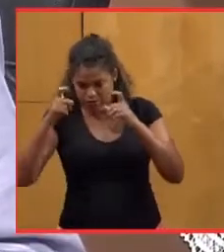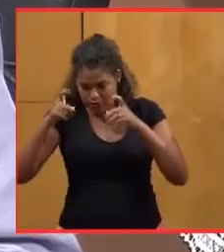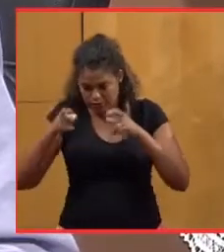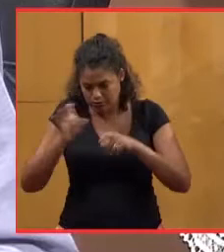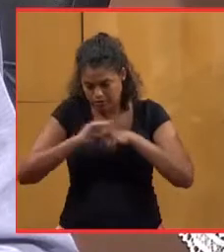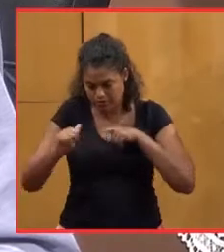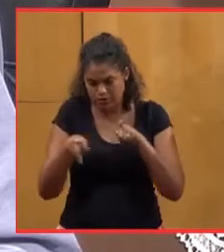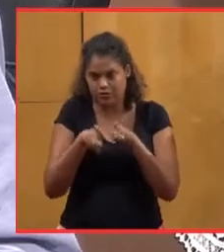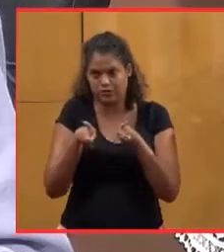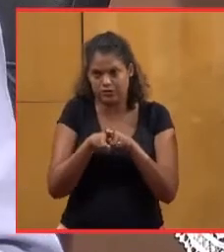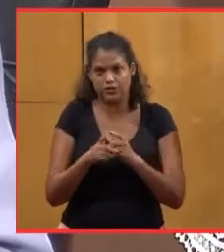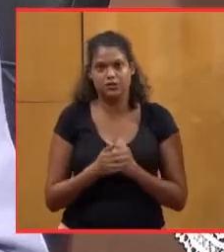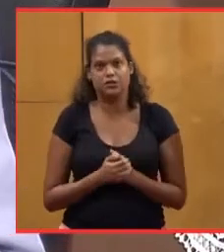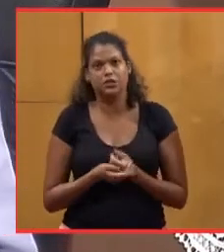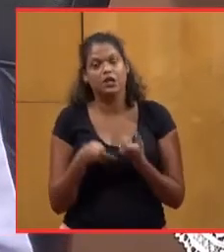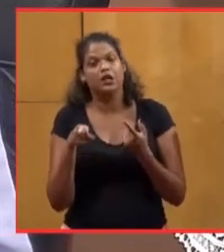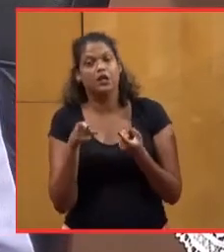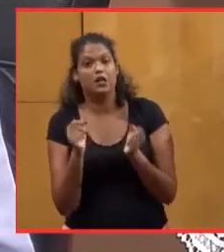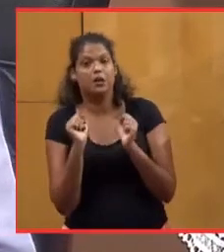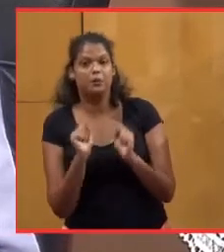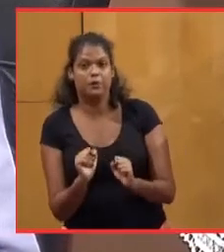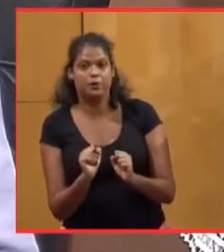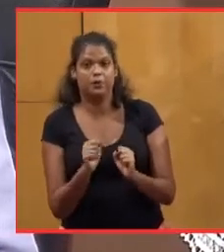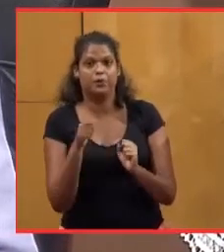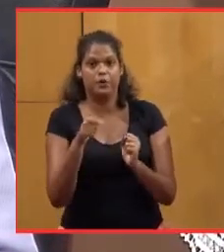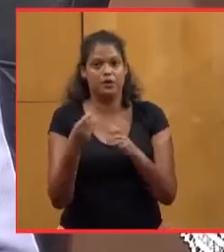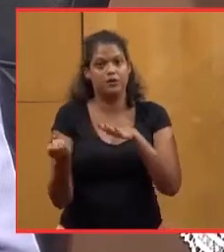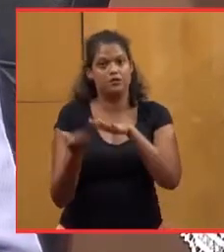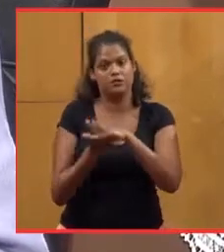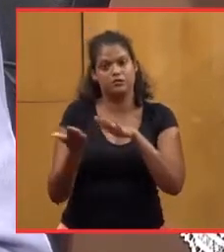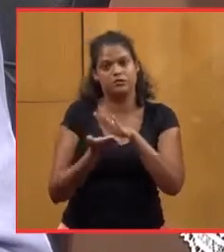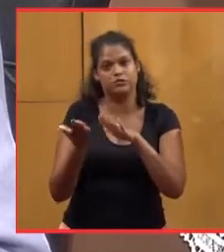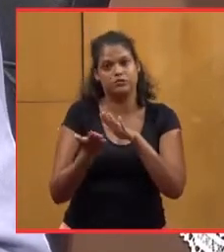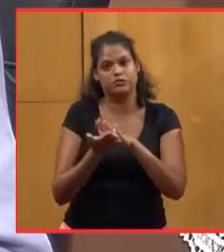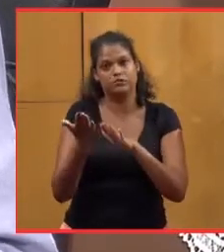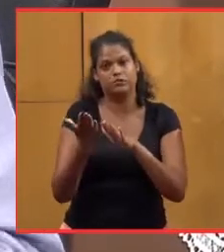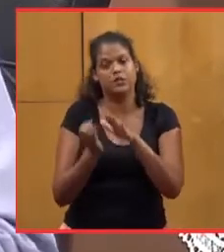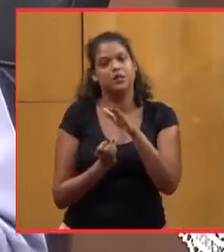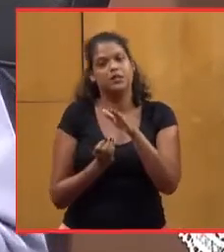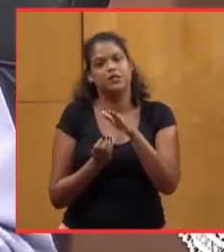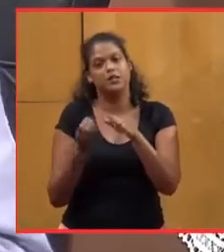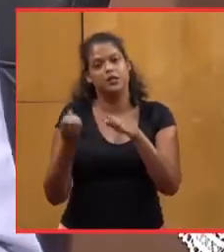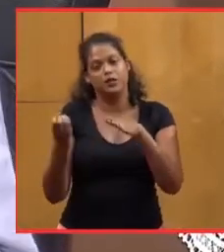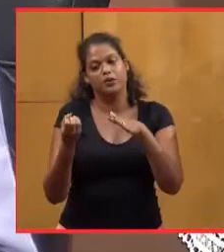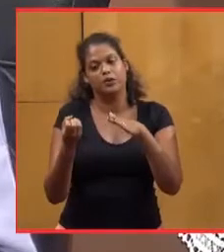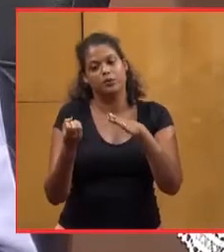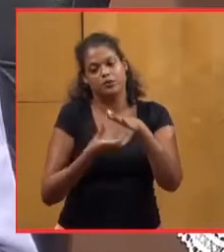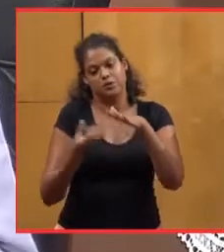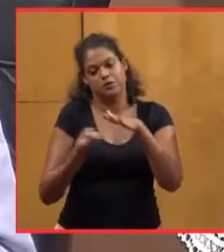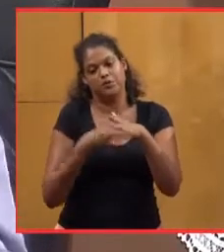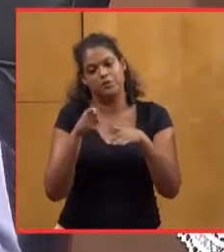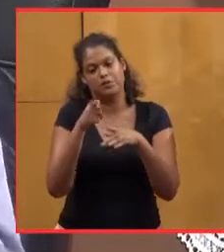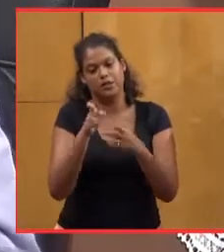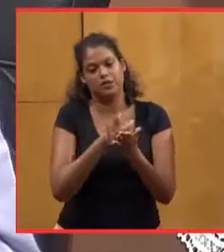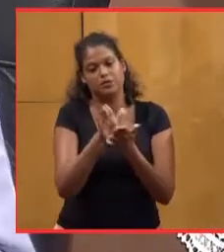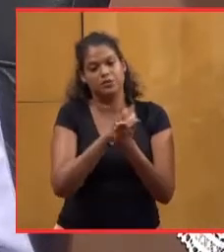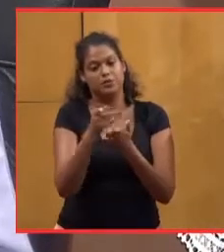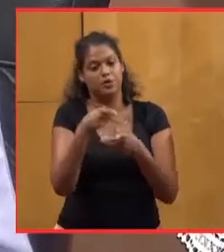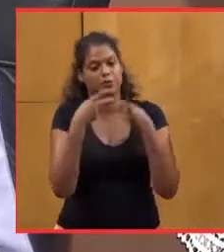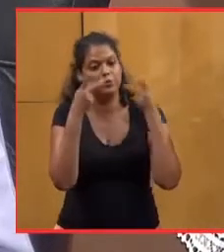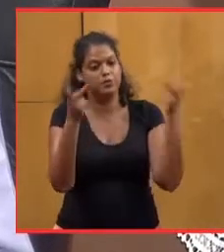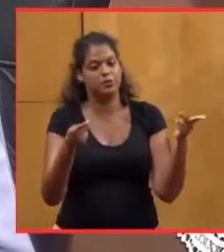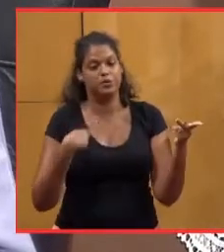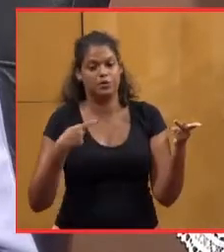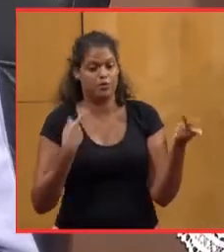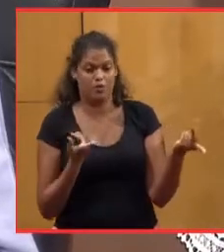et pouvoir imprimer des documents importants. C'est un document public qu'on n'a pas voulu me remettre, mais que j'ai pu